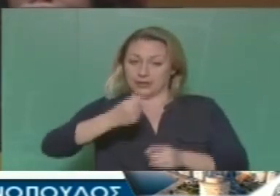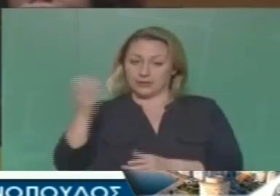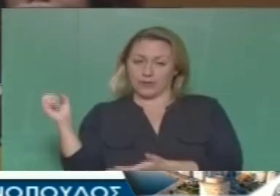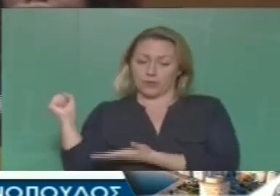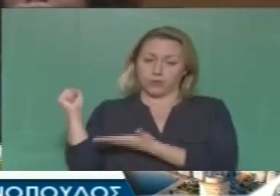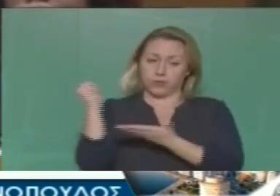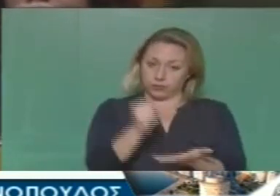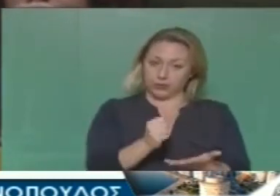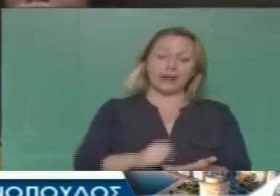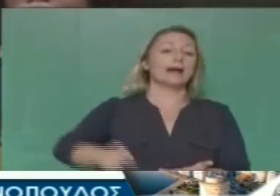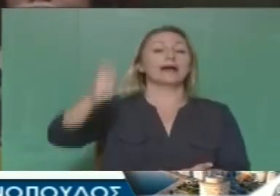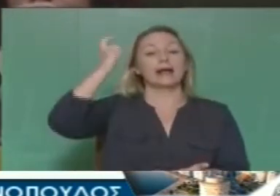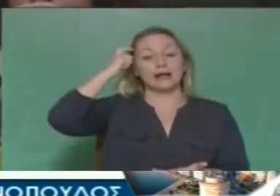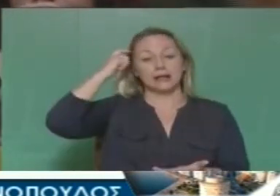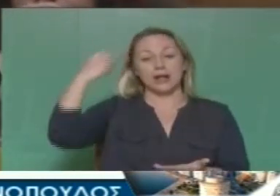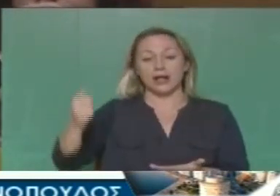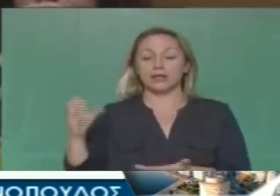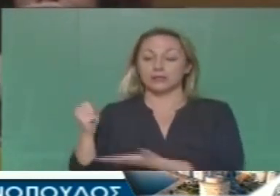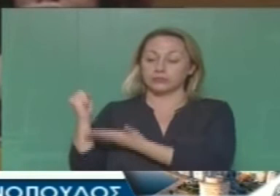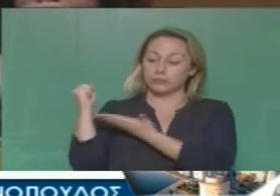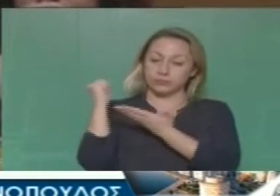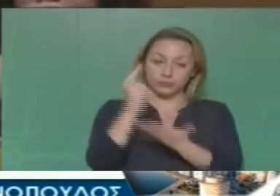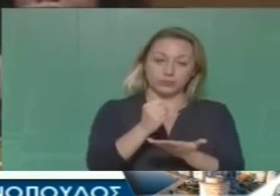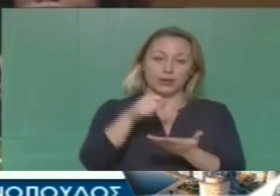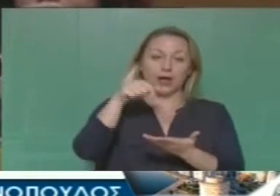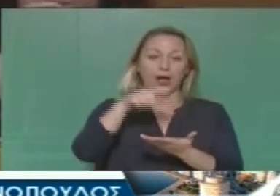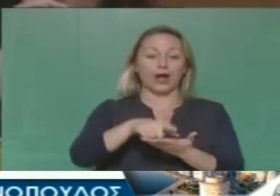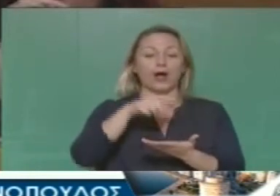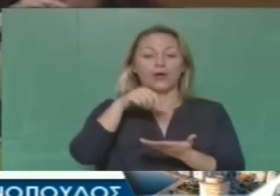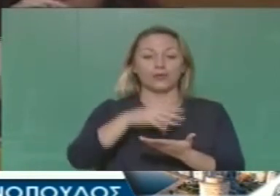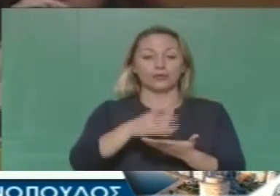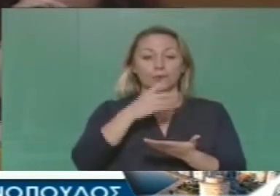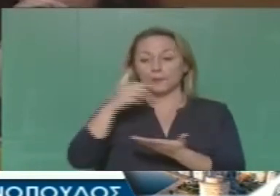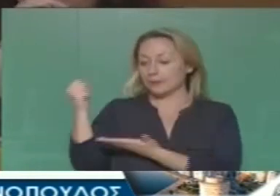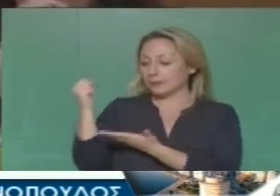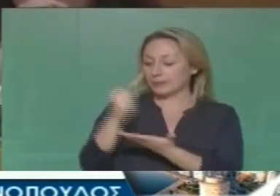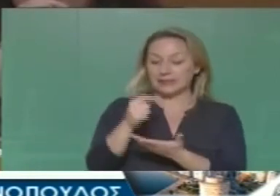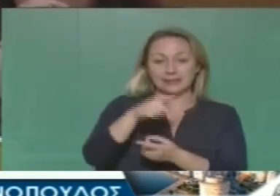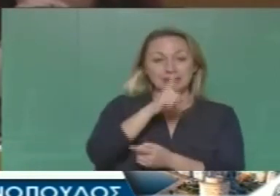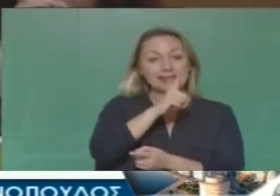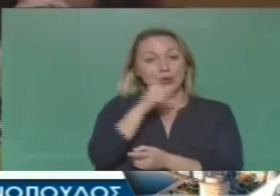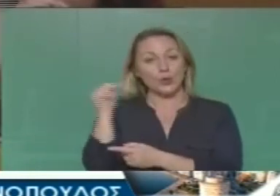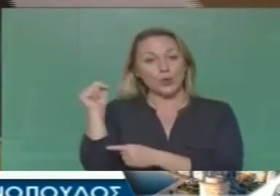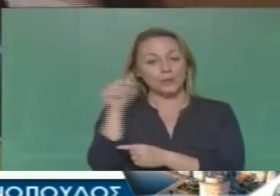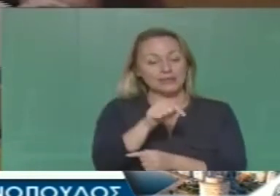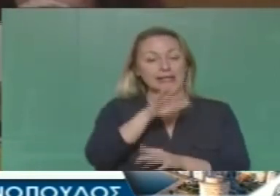Το καταλαβαίνω ότι υπάρχει ένα κονδύλι το οποίο συνέχεια γεμίζει και δεν μπορείς να το χρησιμοποιήσεις κάπου αλλού Ναι